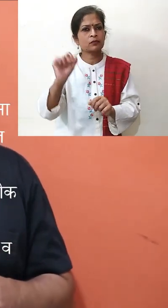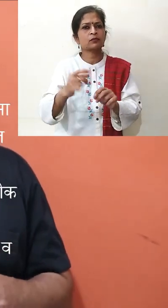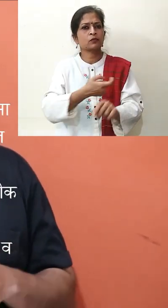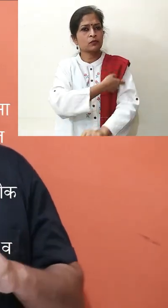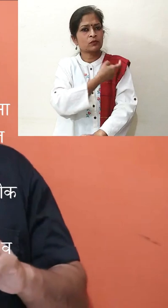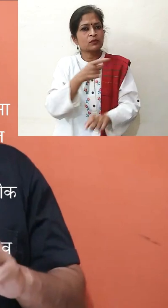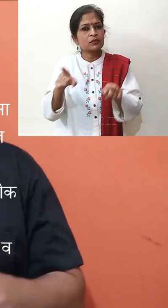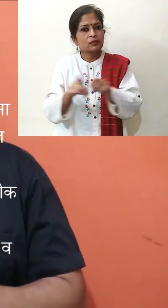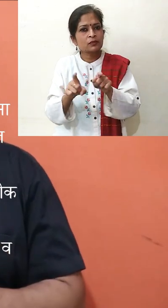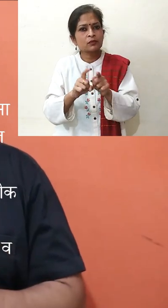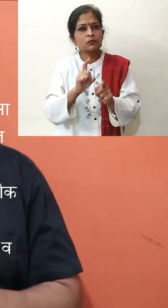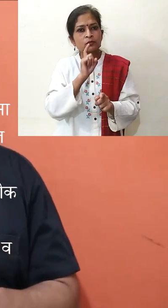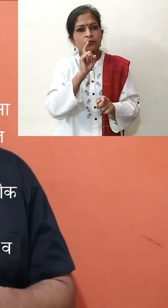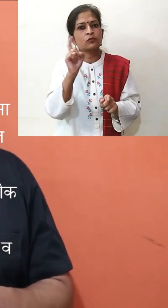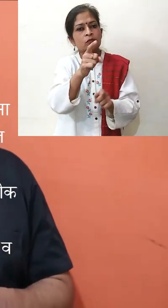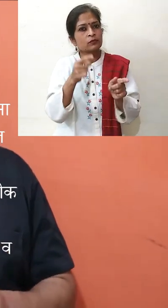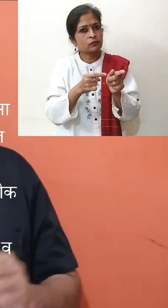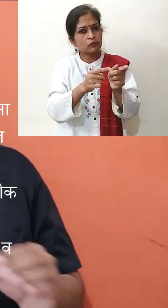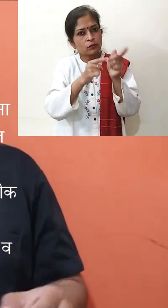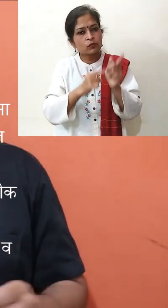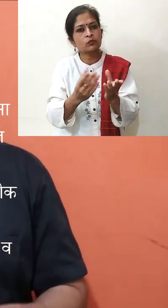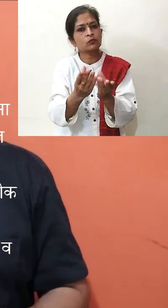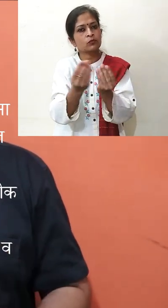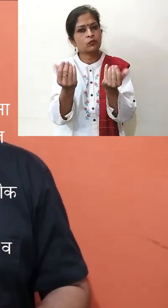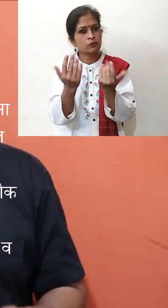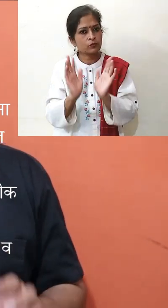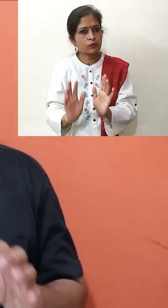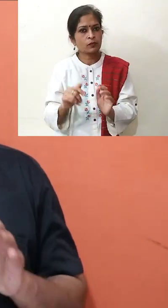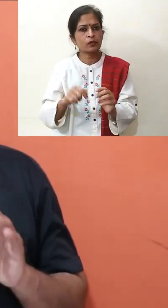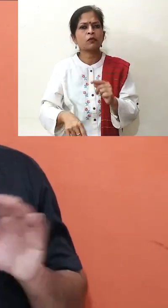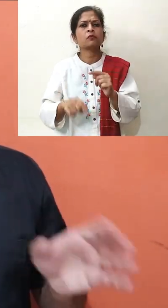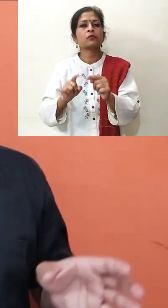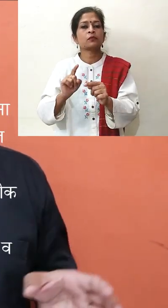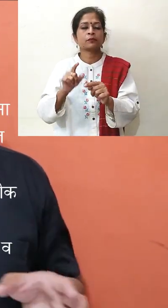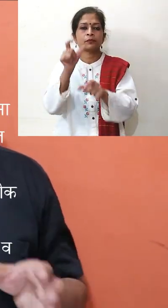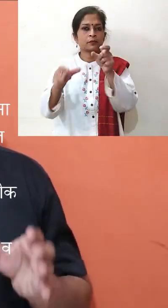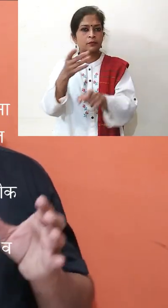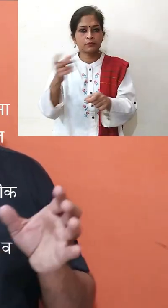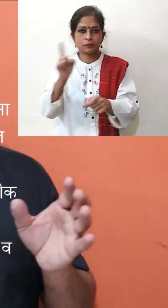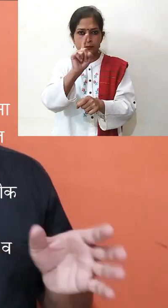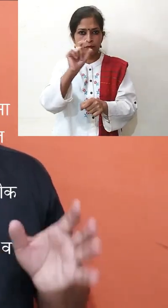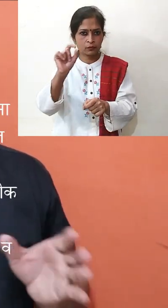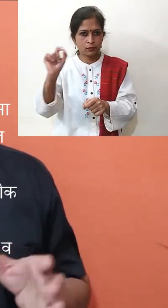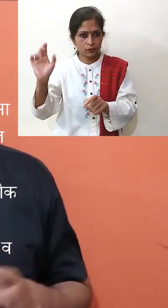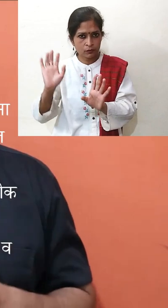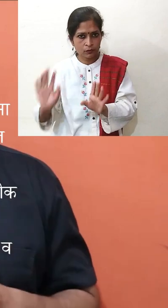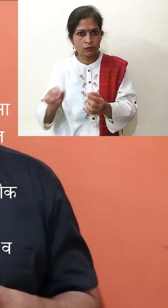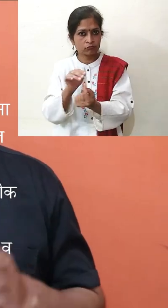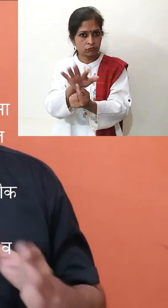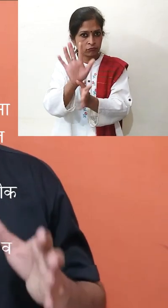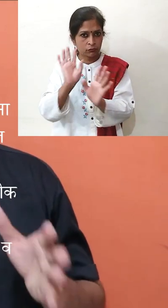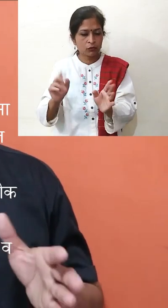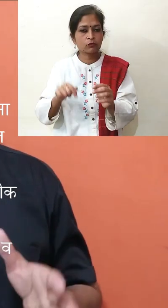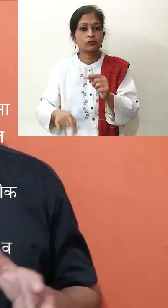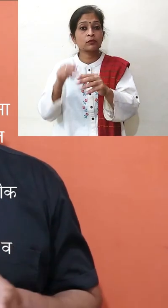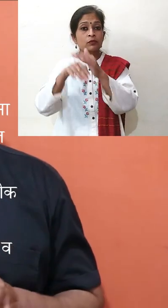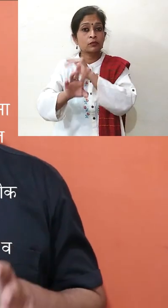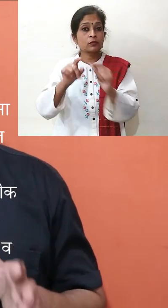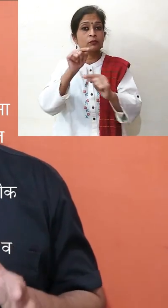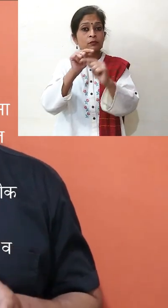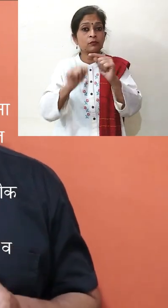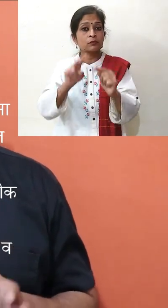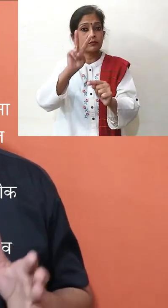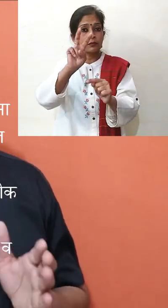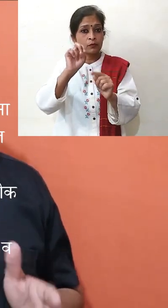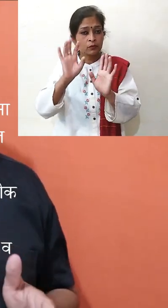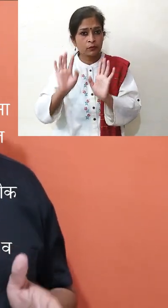डाक्टर की सला से वो अपना इलाज कर सकते हैं, 20 प्रतिशत जो 100 लोग हैं, जो जो 100 संकर्मित वेक्ति हैं, उनमें से 20 प्रतिशत